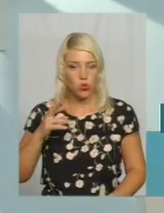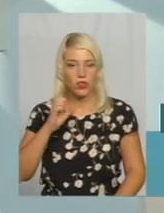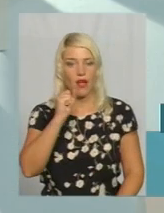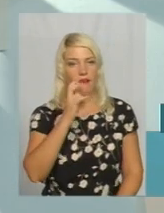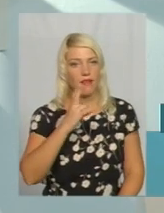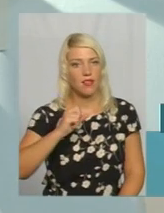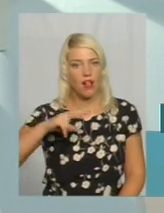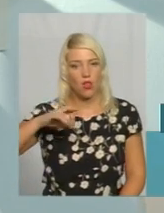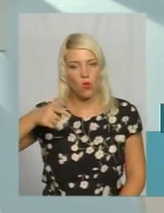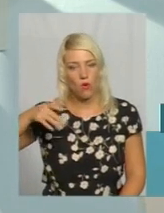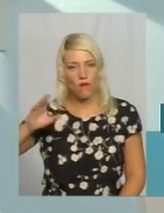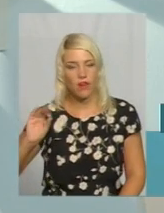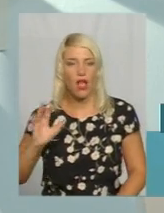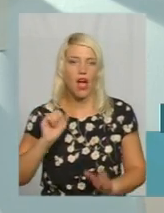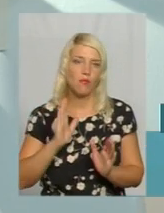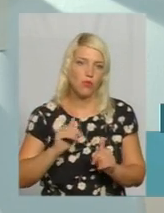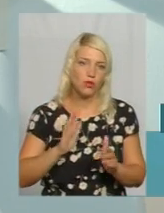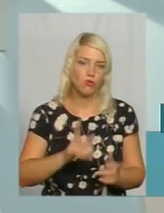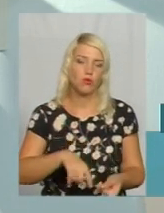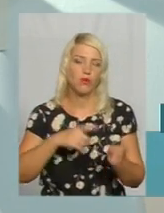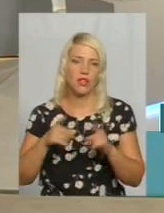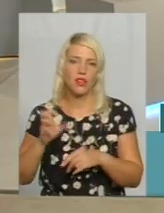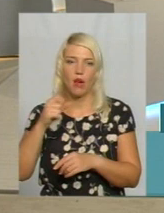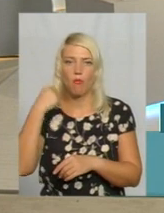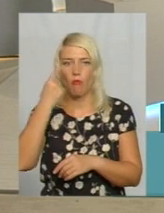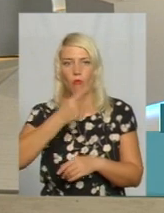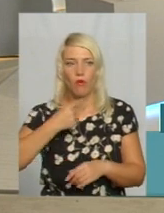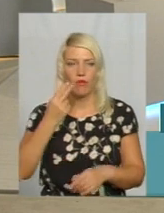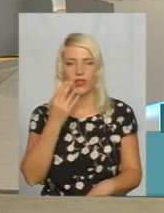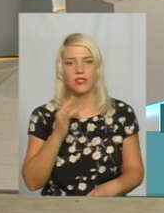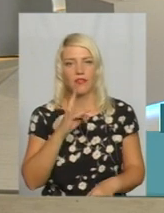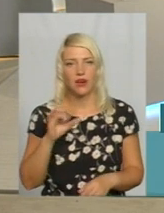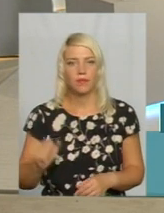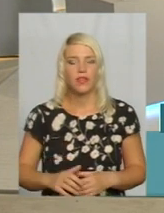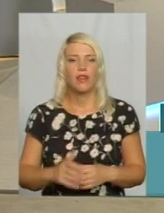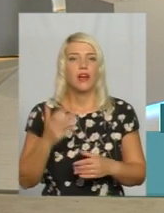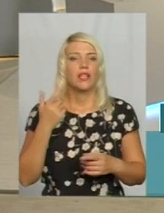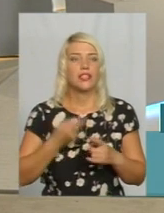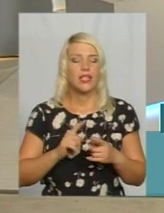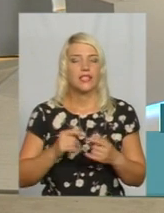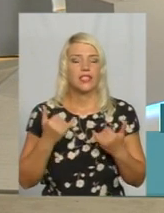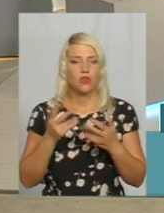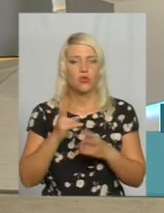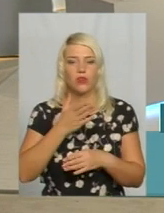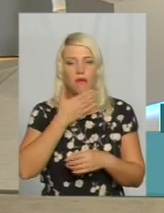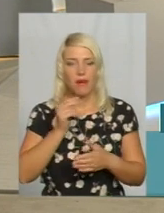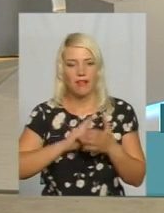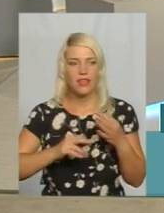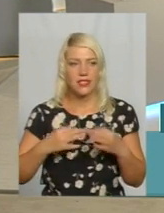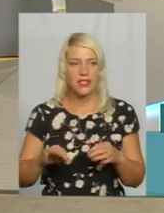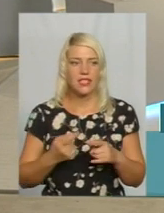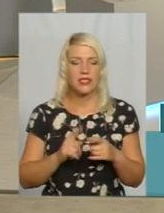далі вони планують перейти на мовлення у цифрі. Одним з варіантів для тих, хто не має ліцензії, є